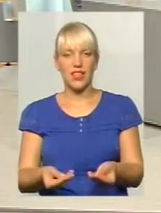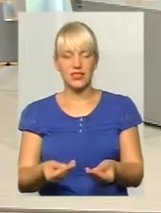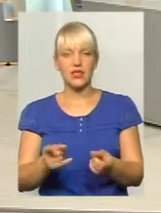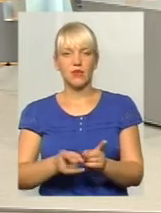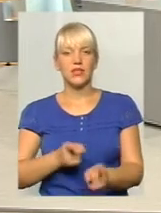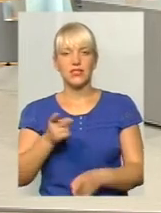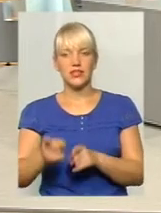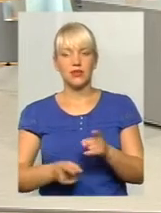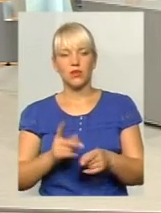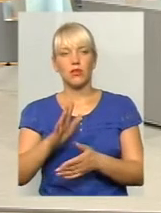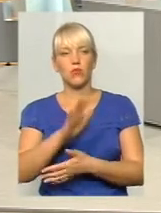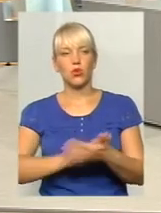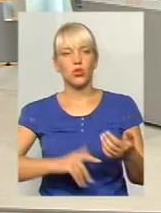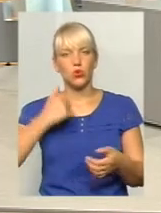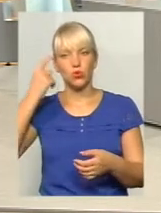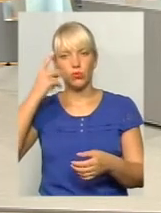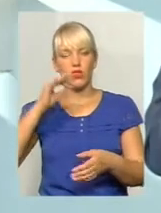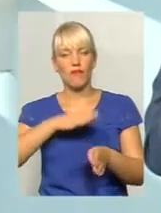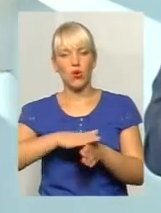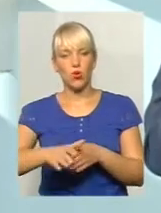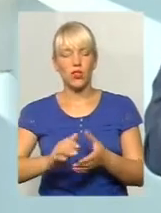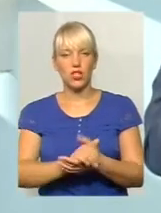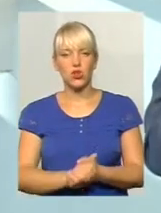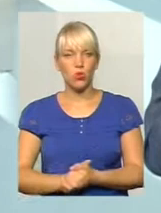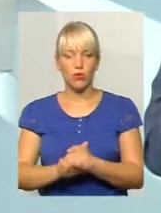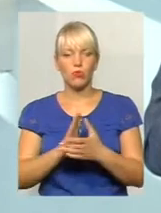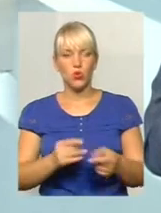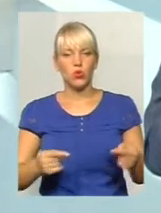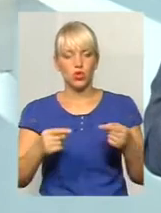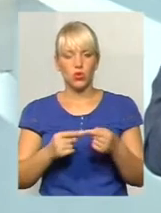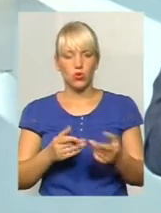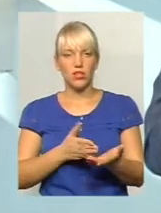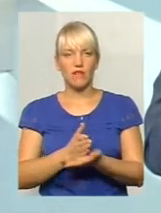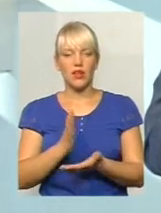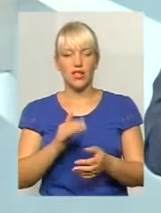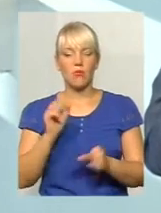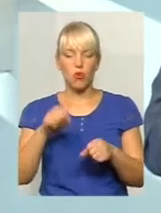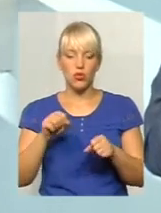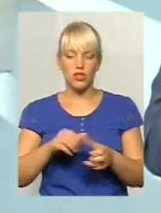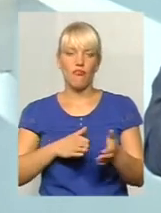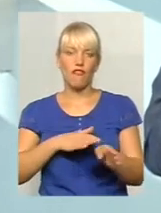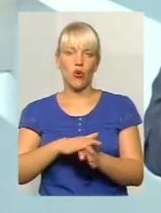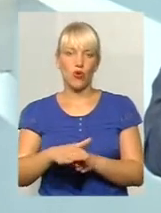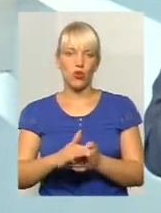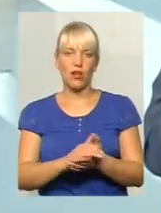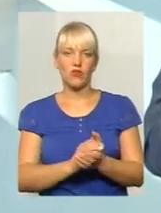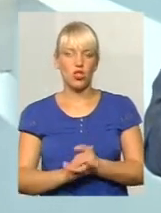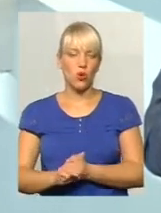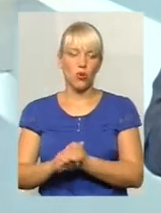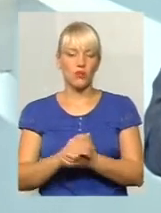І вже по-дальшому, думаю, на виконавчий комітет буде вже остаточний варіант, можливо, чи виконавчий комітет внесе свої правки.